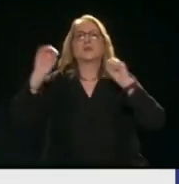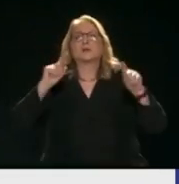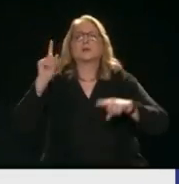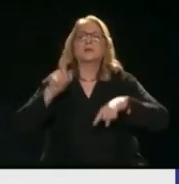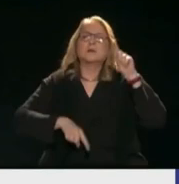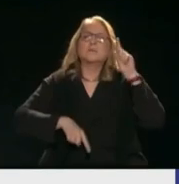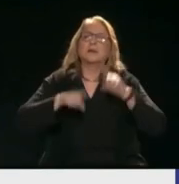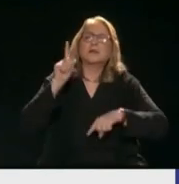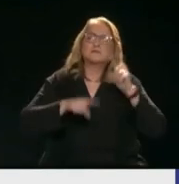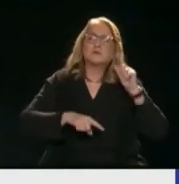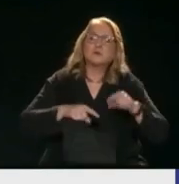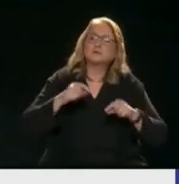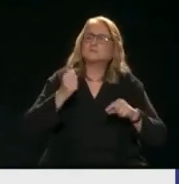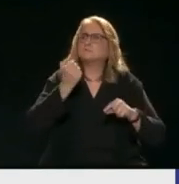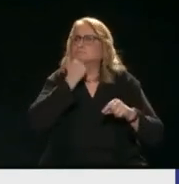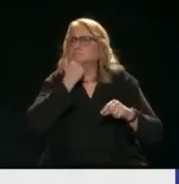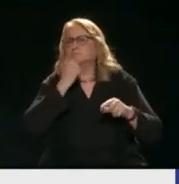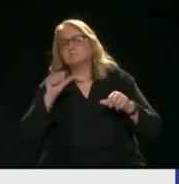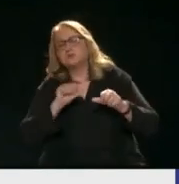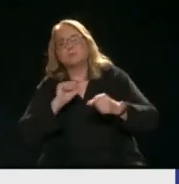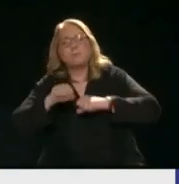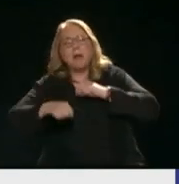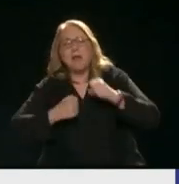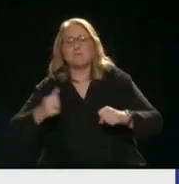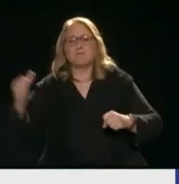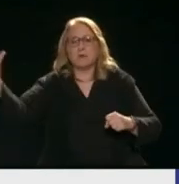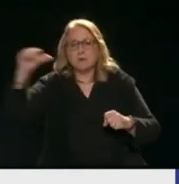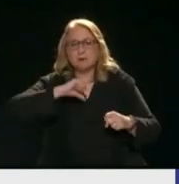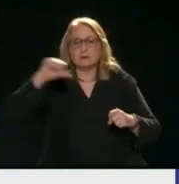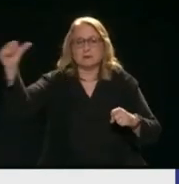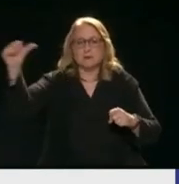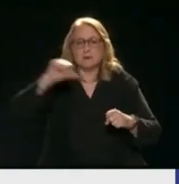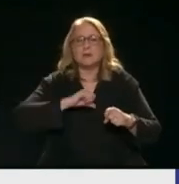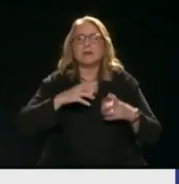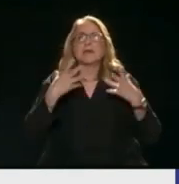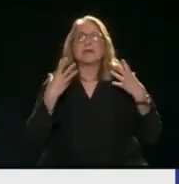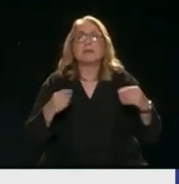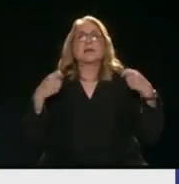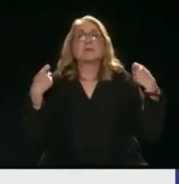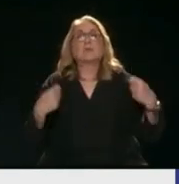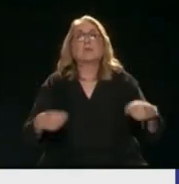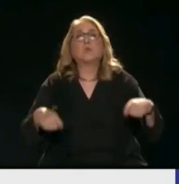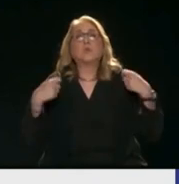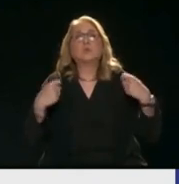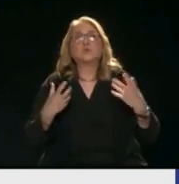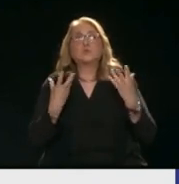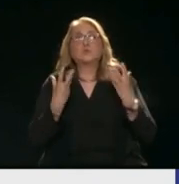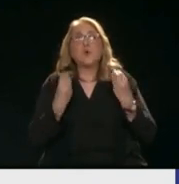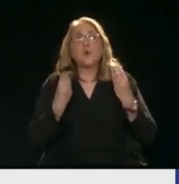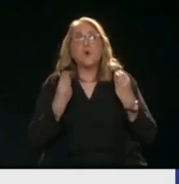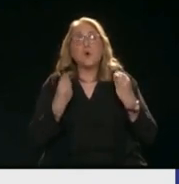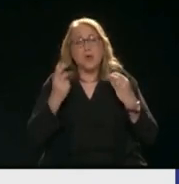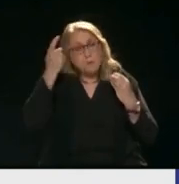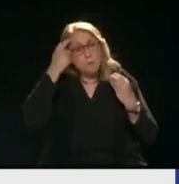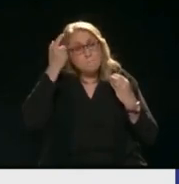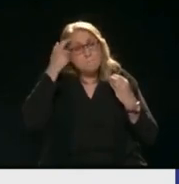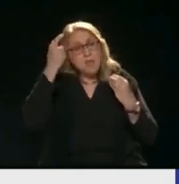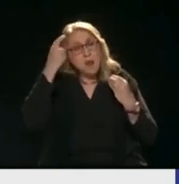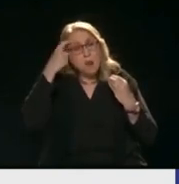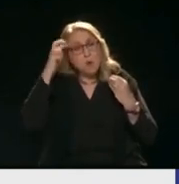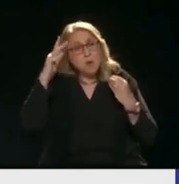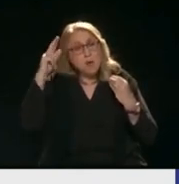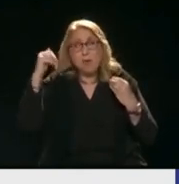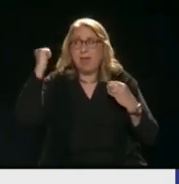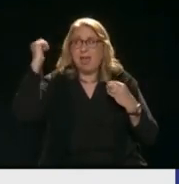Άλλοτε λαθασμένες Άλλοτε λυπείς Να επιστέψουν στη χώρα μας Αυτό που πρέπει να γίνει αυτός ο πλούτος που υπάρχει έξω Γιατί είναι πλούτος πνευματικός Να γυρίζει στη χώρα Εσείς τι